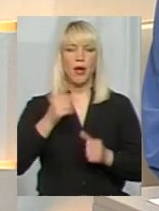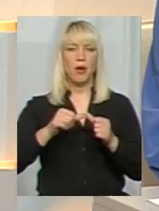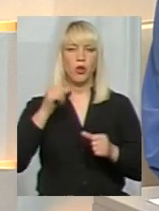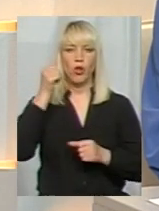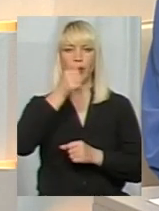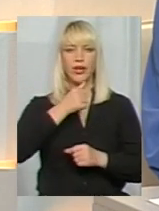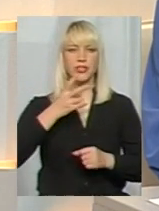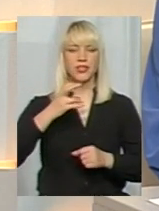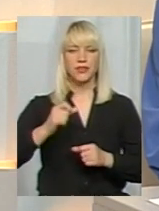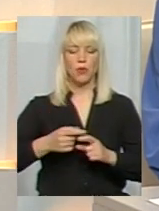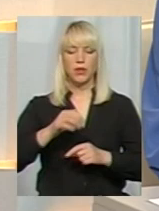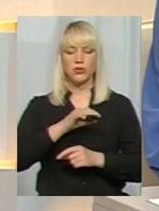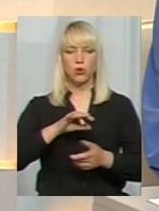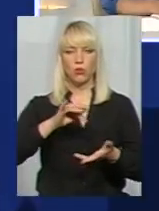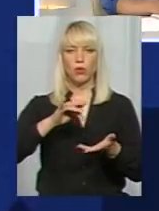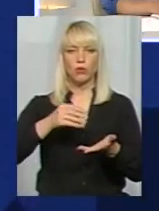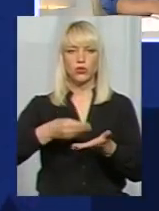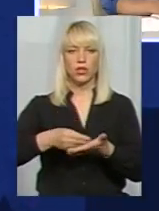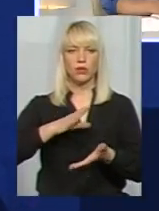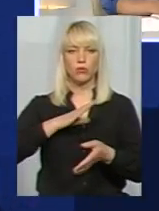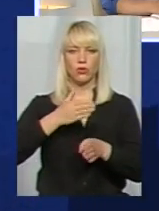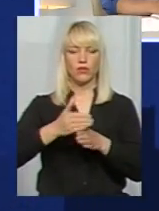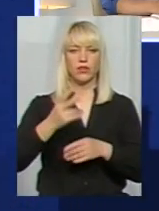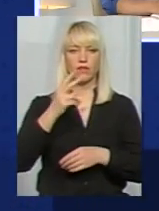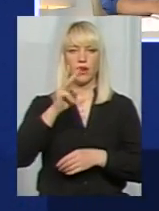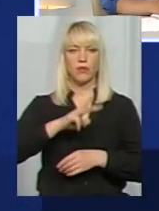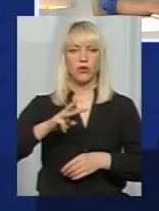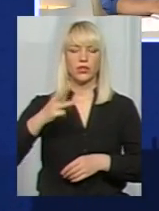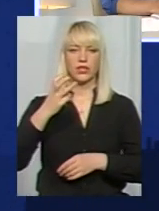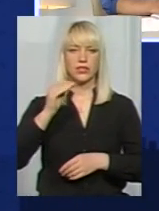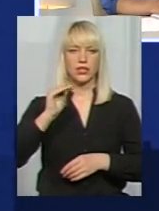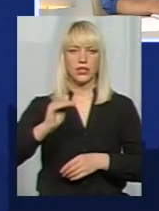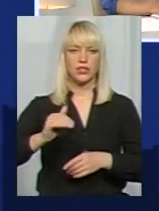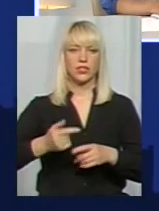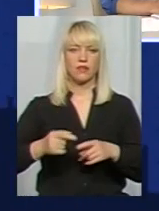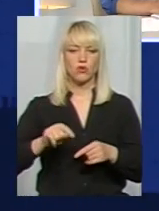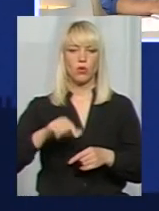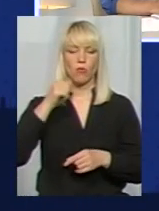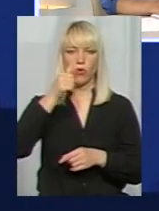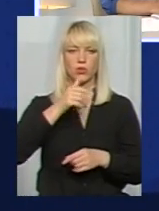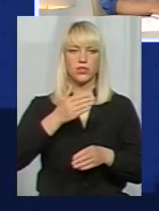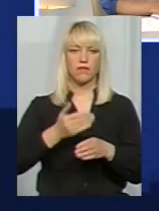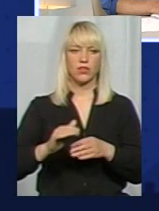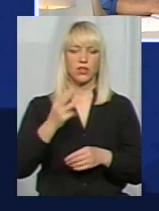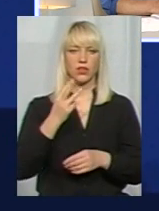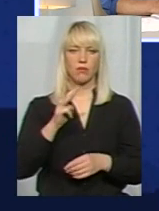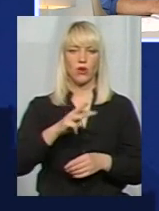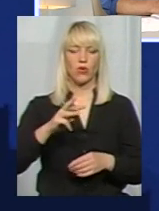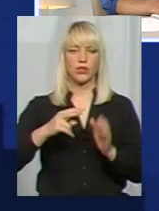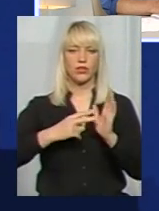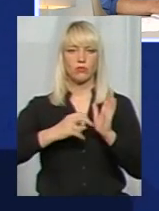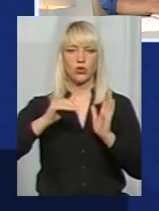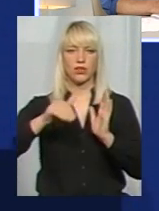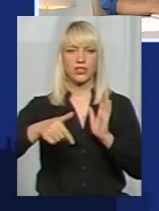із обласного бюджету було виділено 2 мільйони 300 тисяч гривень, в цьому році 3 мільйони 700 тисяч гривень